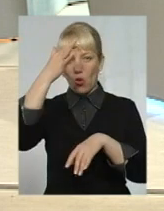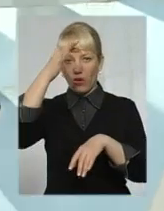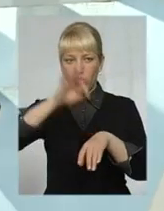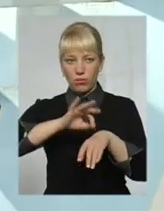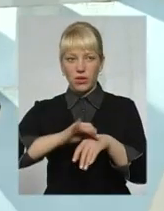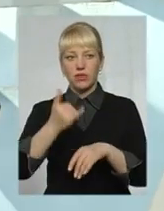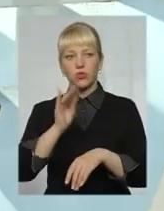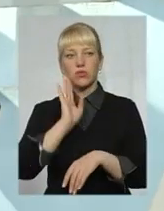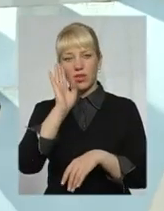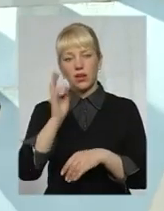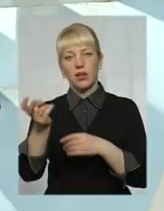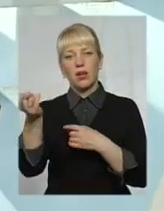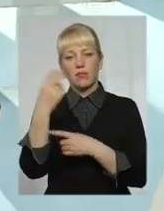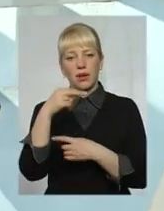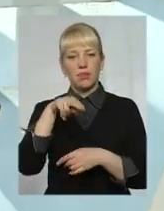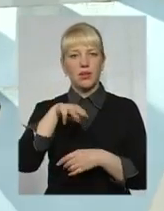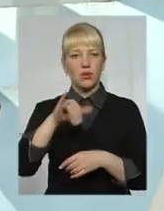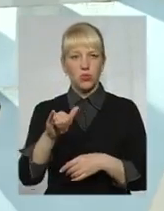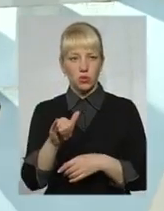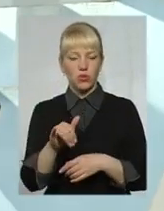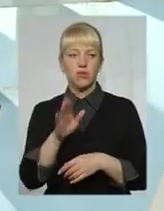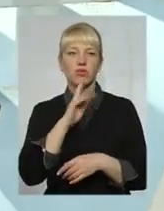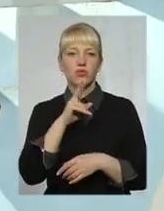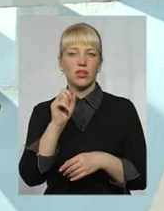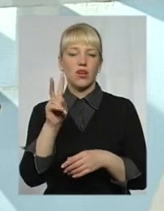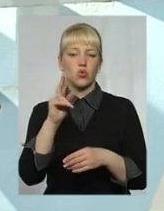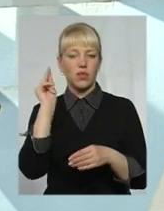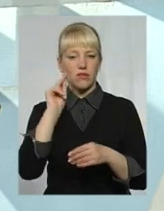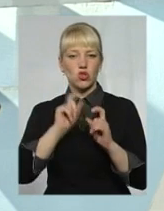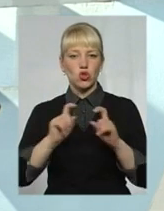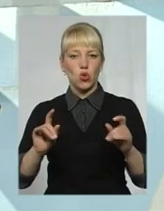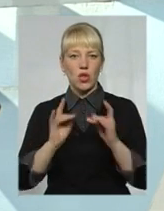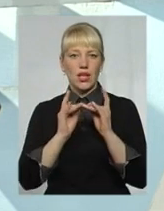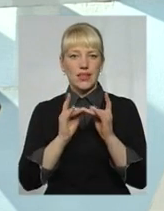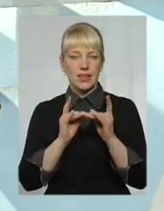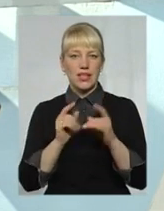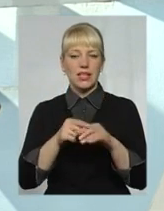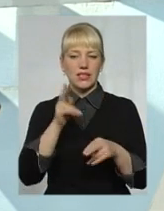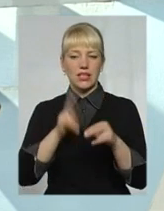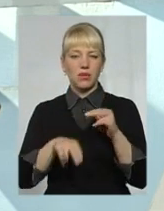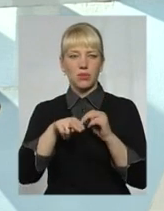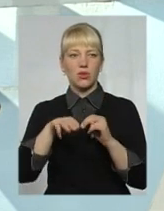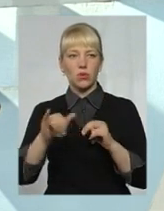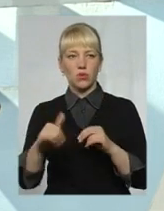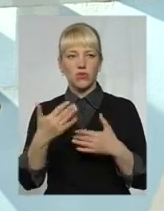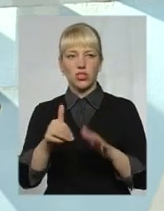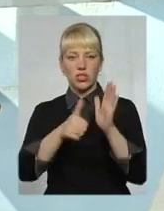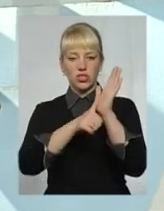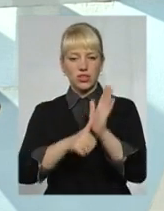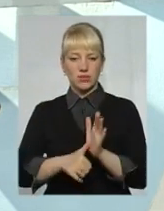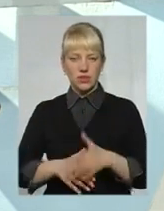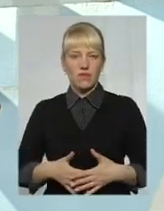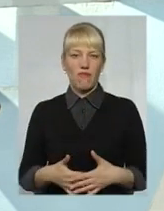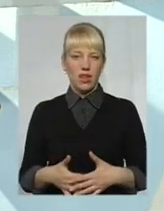зранку приїхала одна із профтехучилищ. Дівчинка, яка навчалася в школі-інтернаті, зараз вона закінчує профтехучилище. Вона вже 6 місяців вагітна.